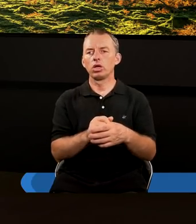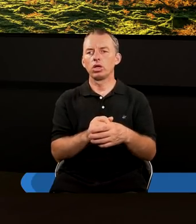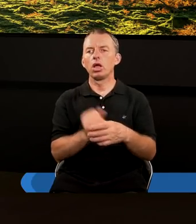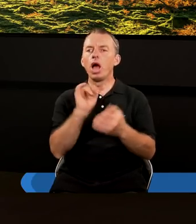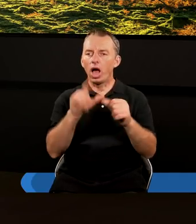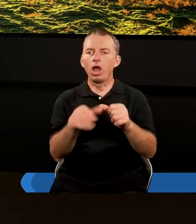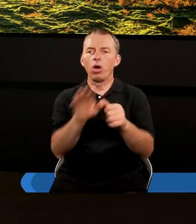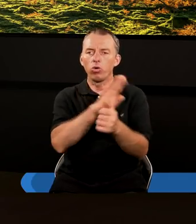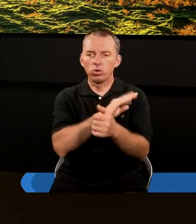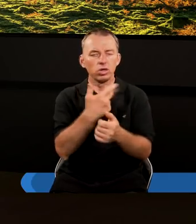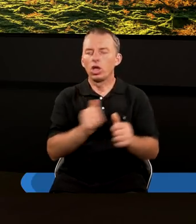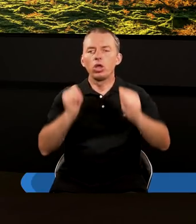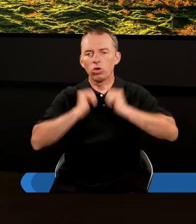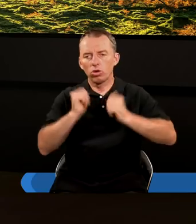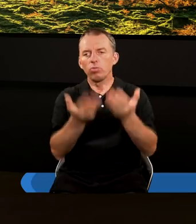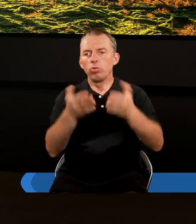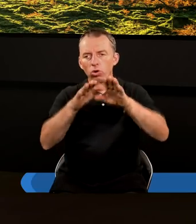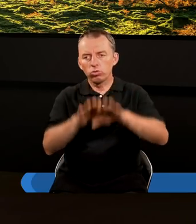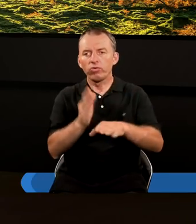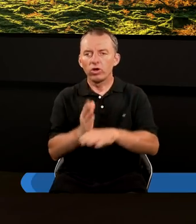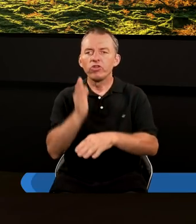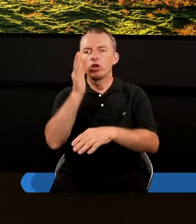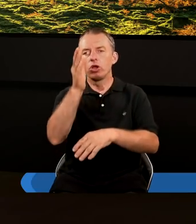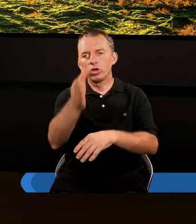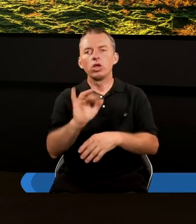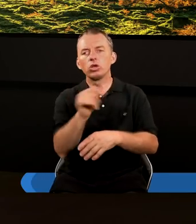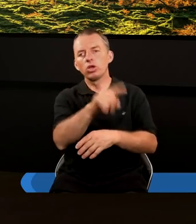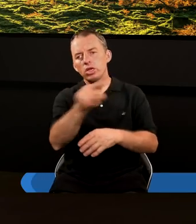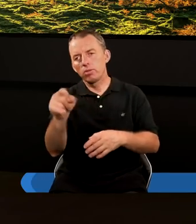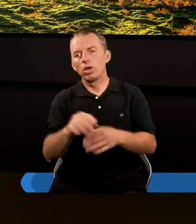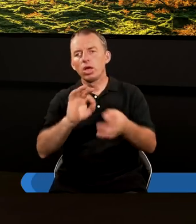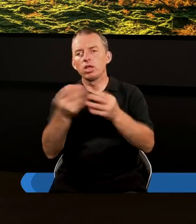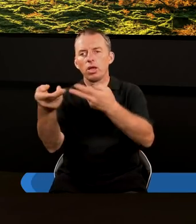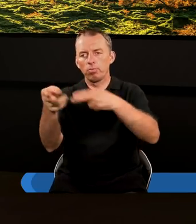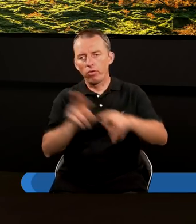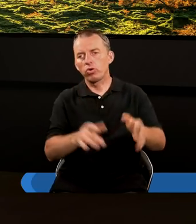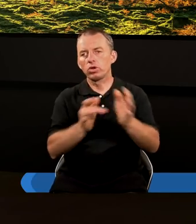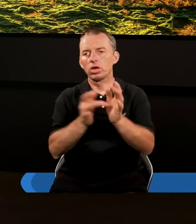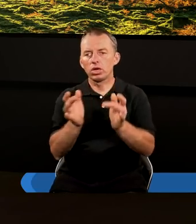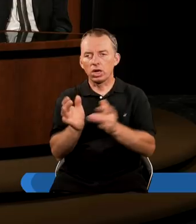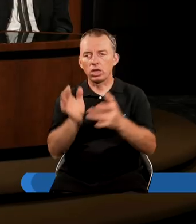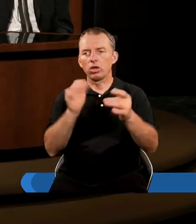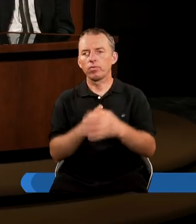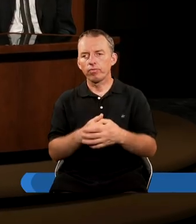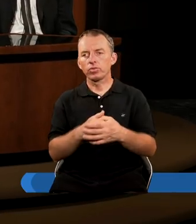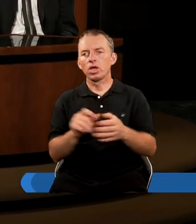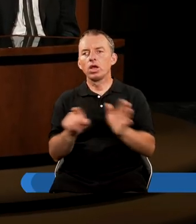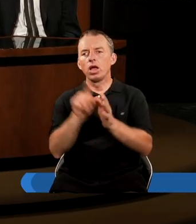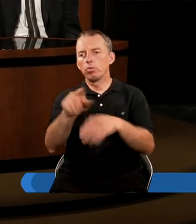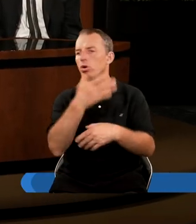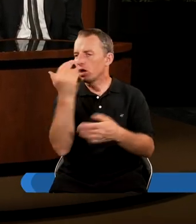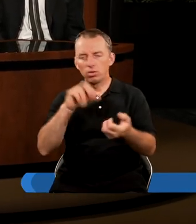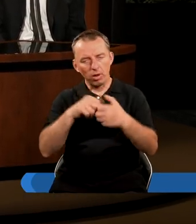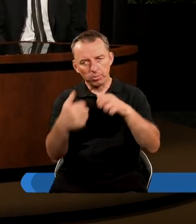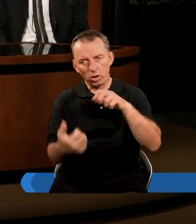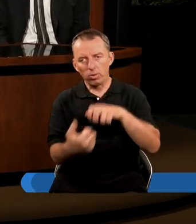no ale umarli, nie doczekawszy tej błogosławionej nadziei. Co z nimi, gdy powróci Chrystus? Dla Boga nie ma